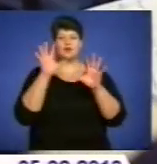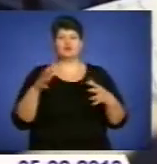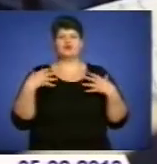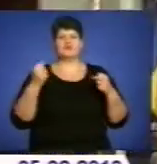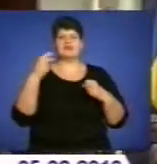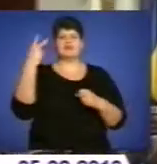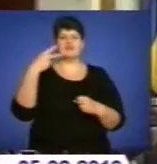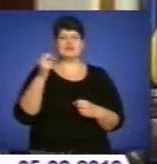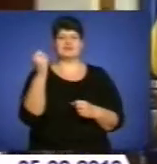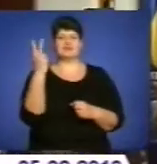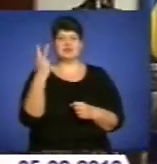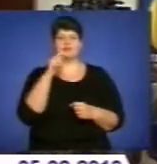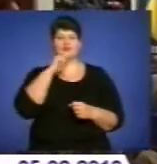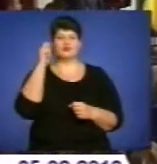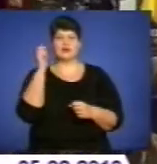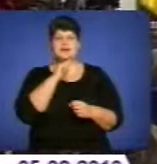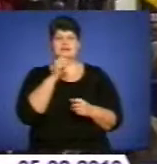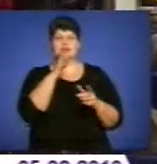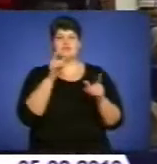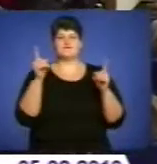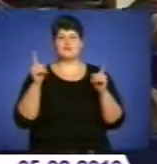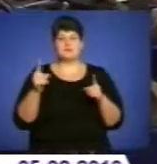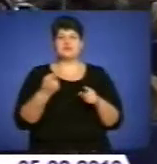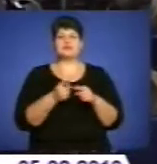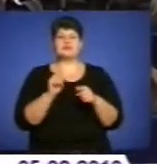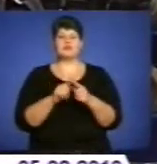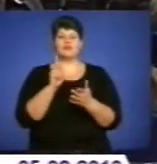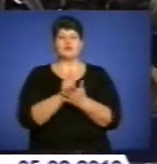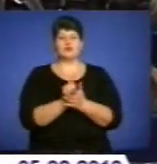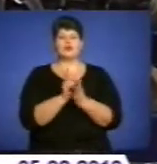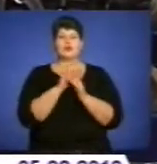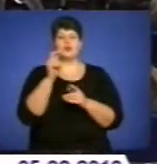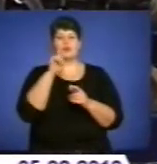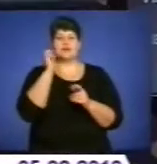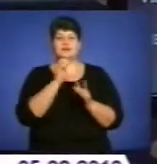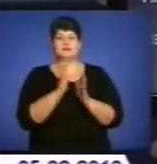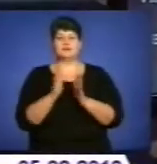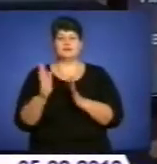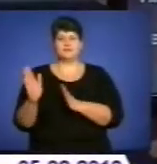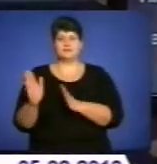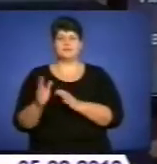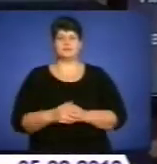«Український вимір». Він має забезпечити стабільне фінансування від таки реформу медицини на найближчі роки.